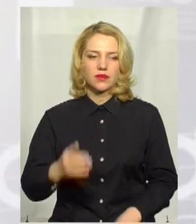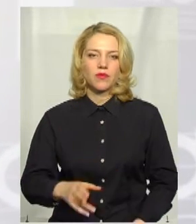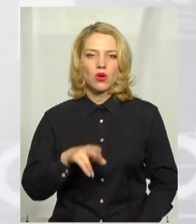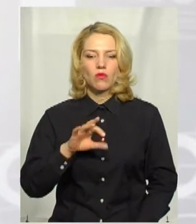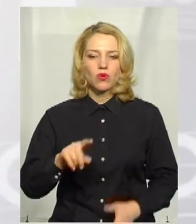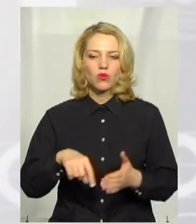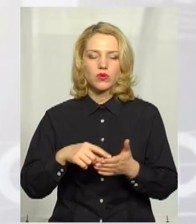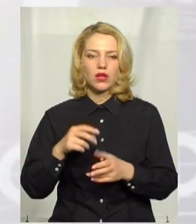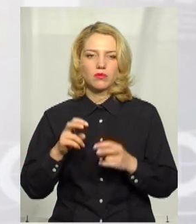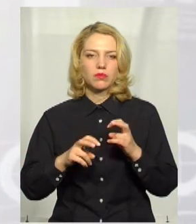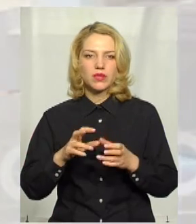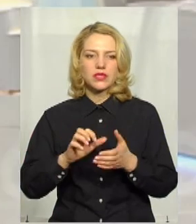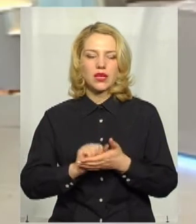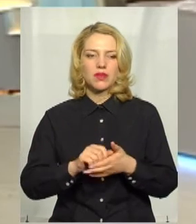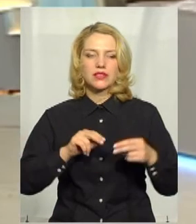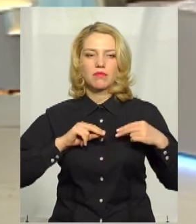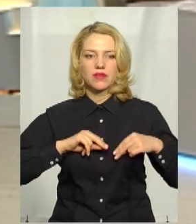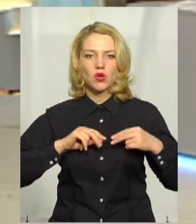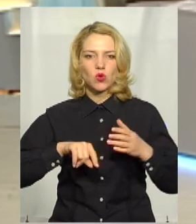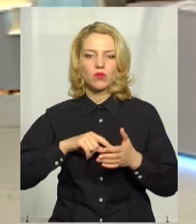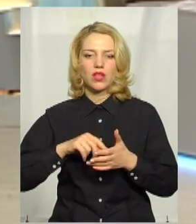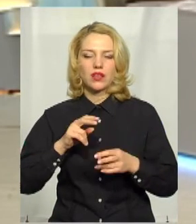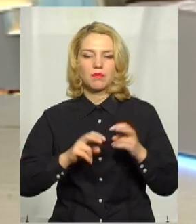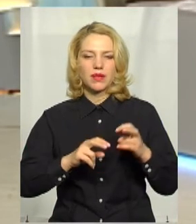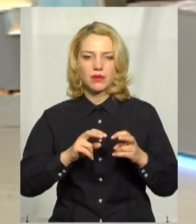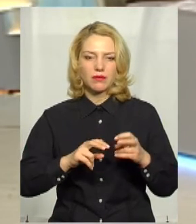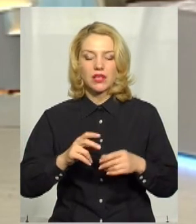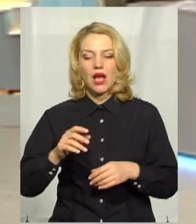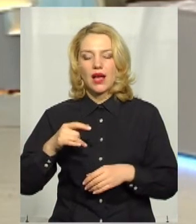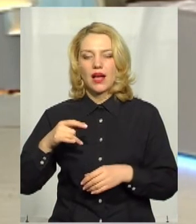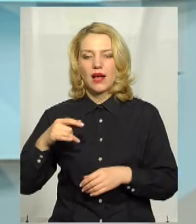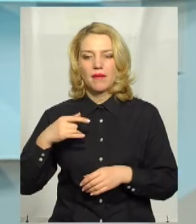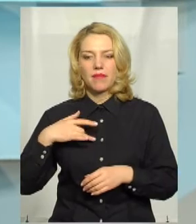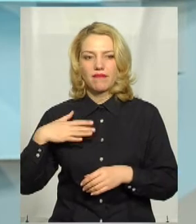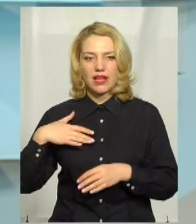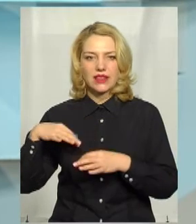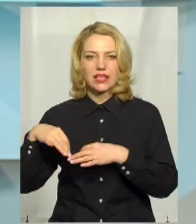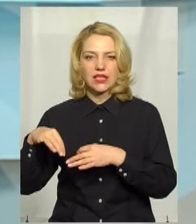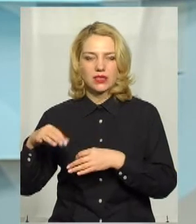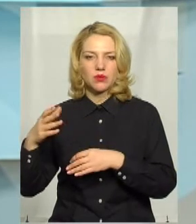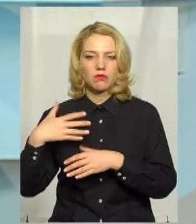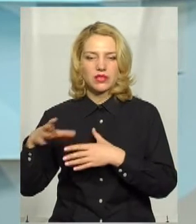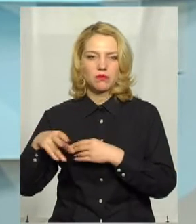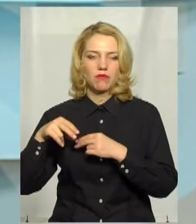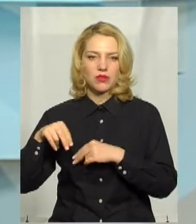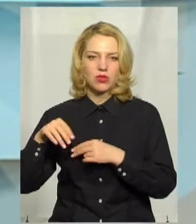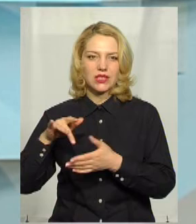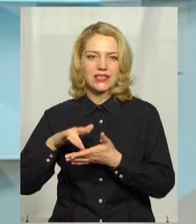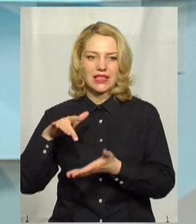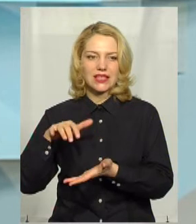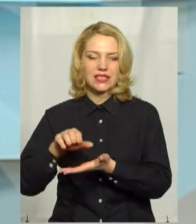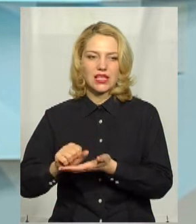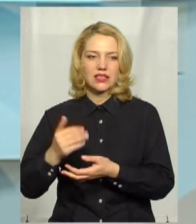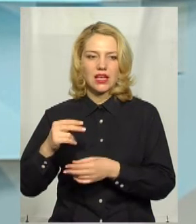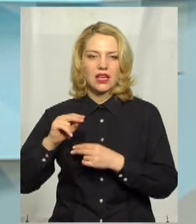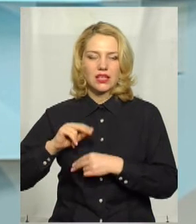комунальному підприємству займаються працівники комунального підприємства. По приватному транспорту наразі ми співпрацюємо з центром зайнятості і